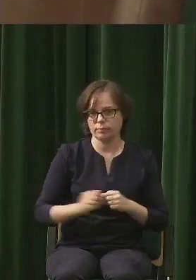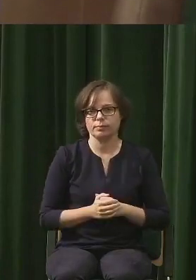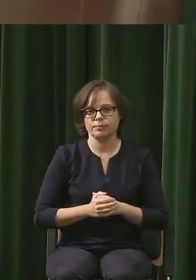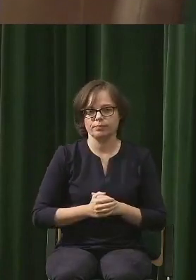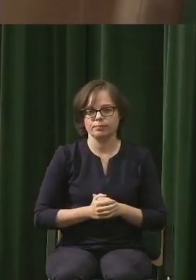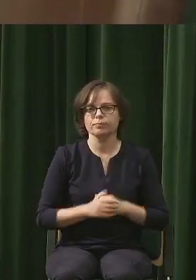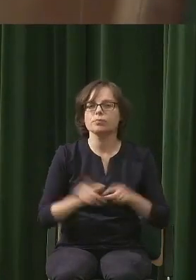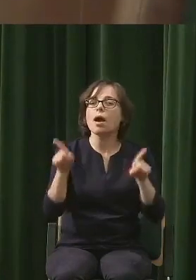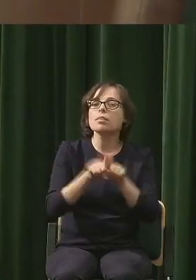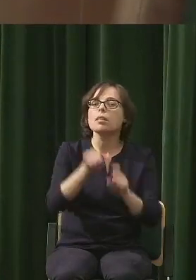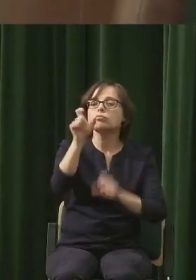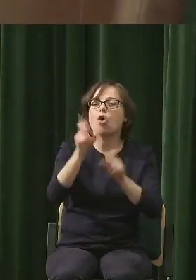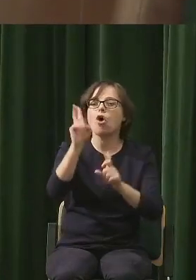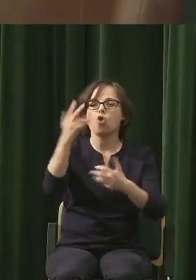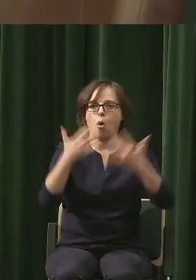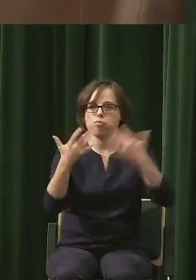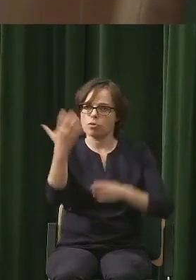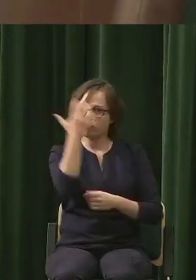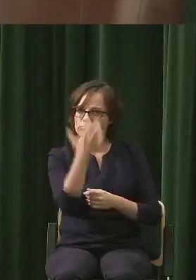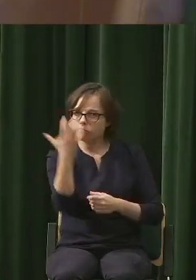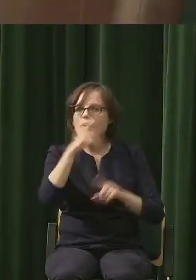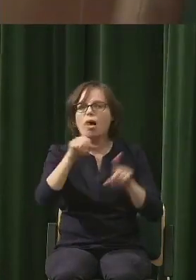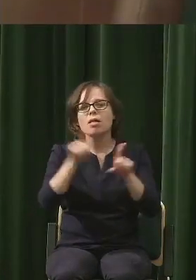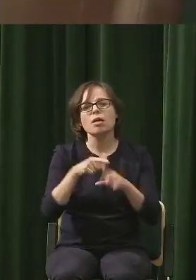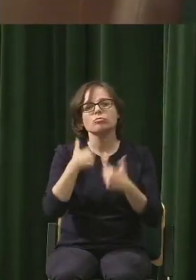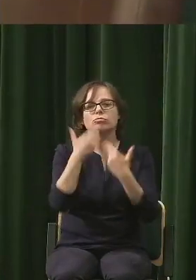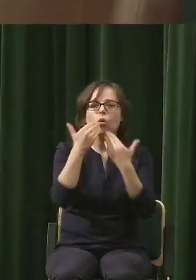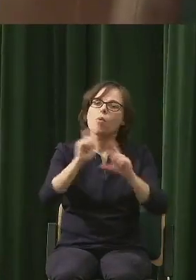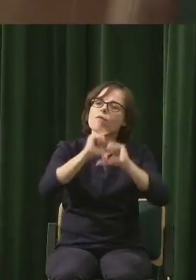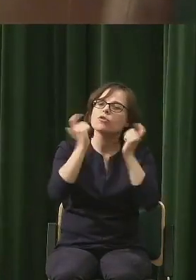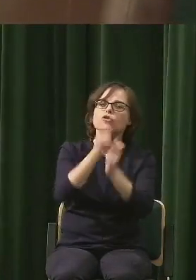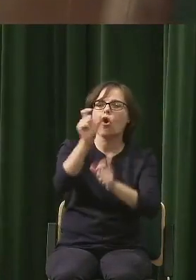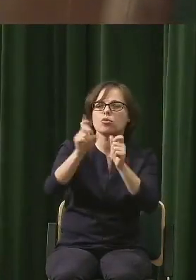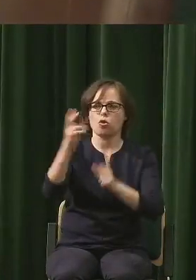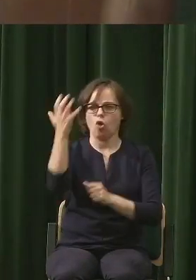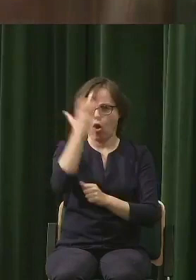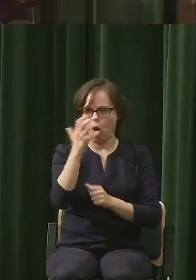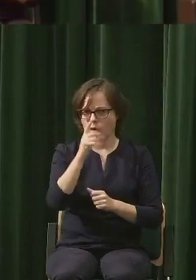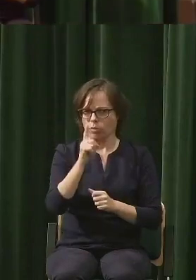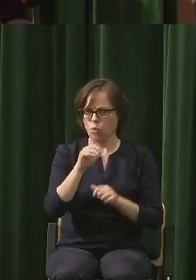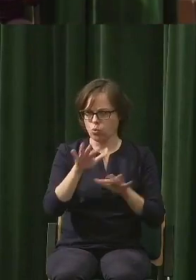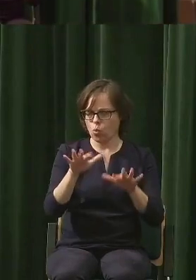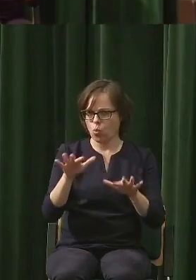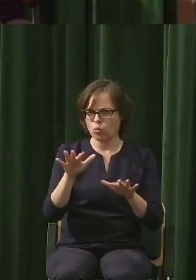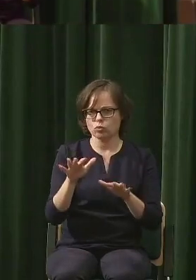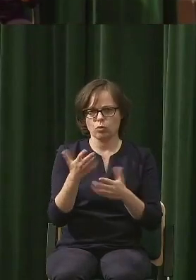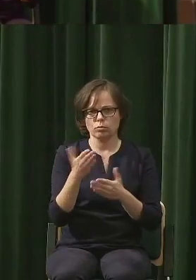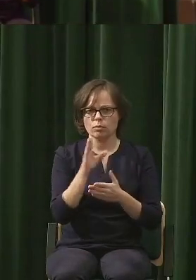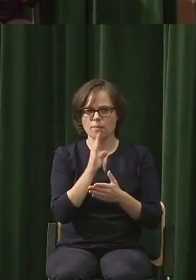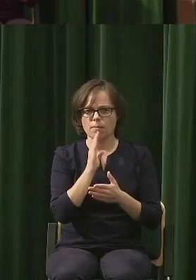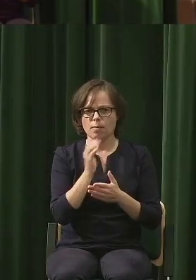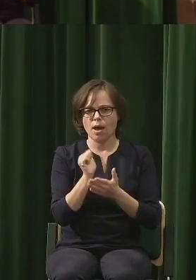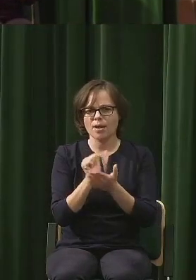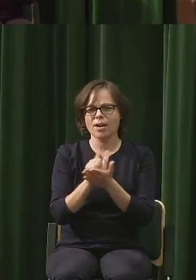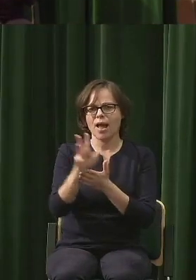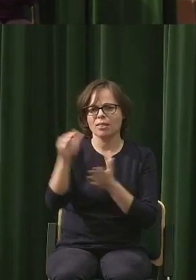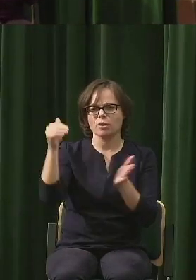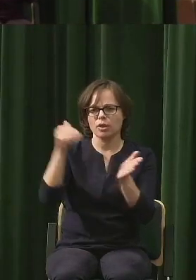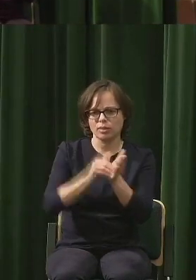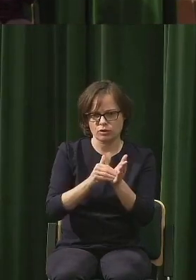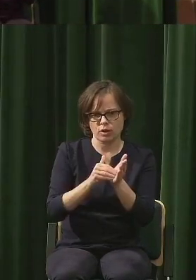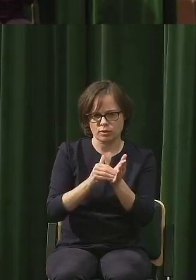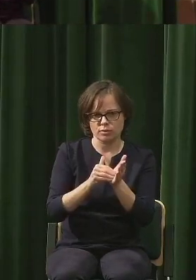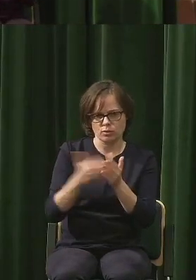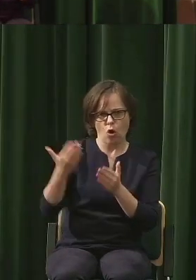obecnych przed komputerami i wszystkim Państwu, którzy nas oglądali chyba w wysokiej liczbie kilku, jeśli nie kilkunastu tysięcy w